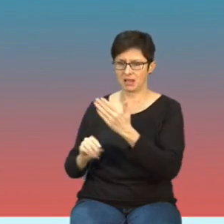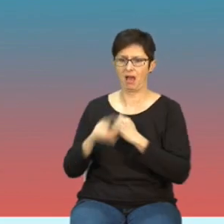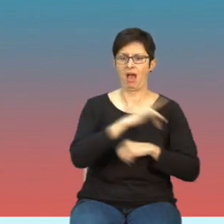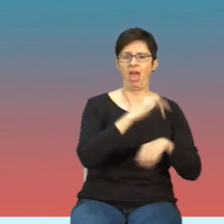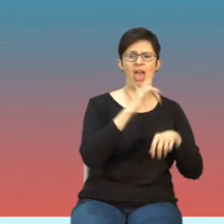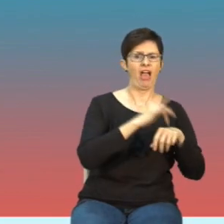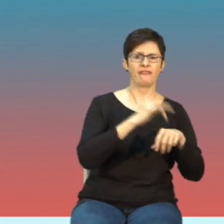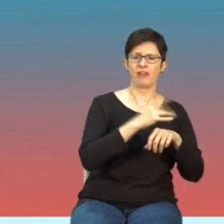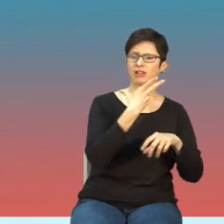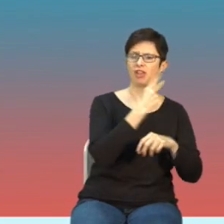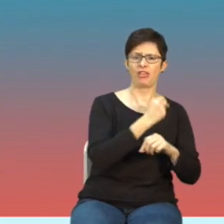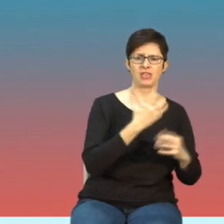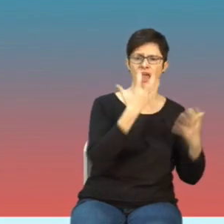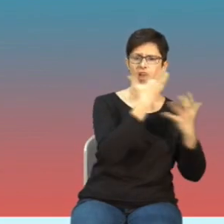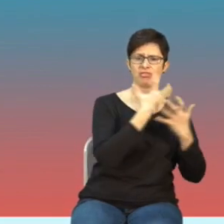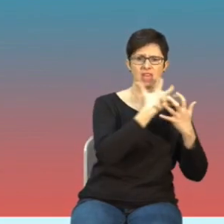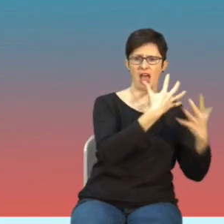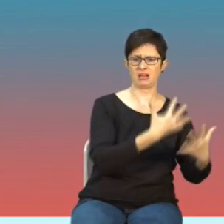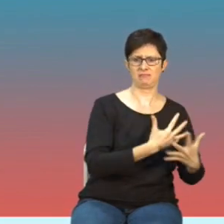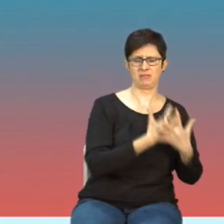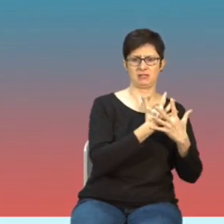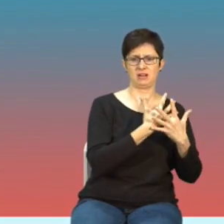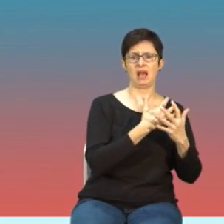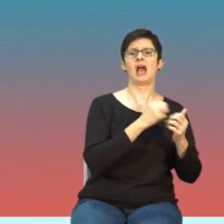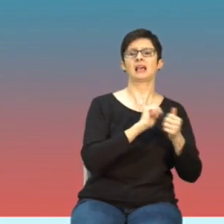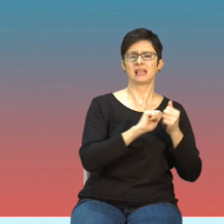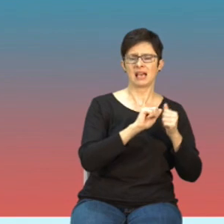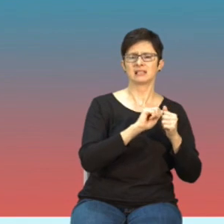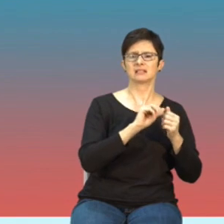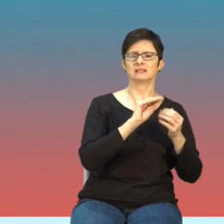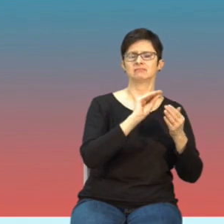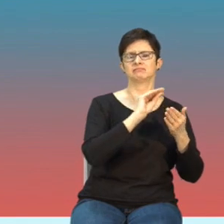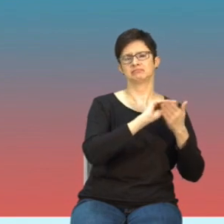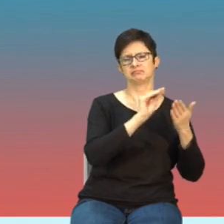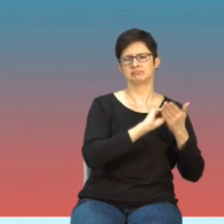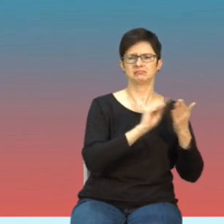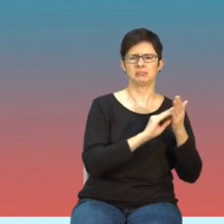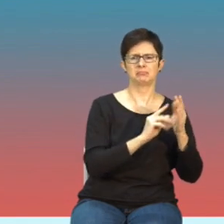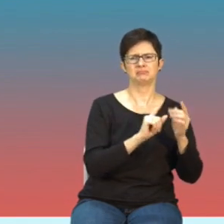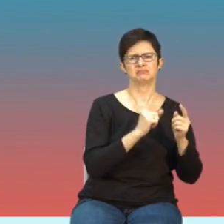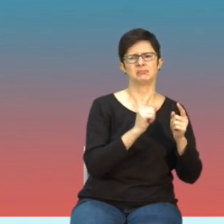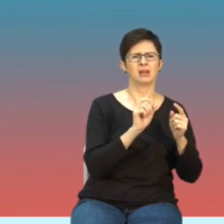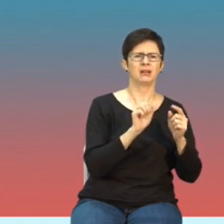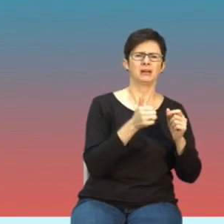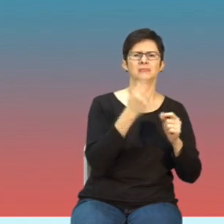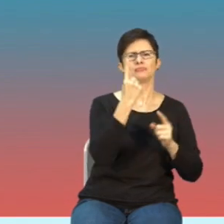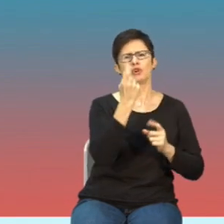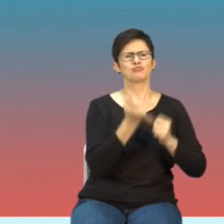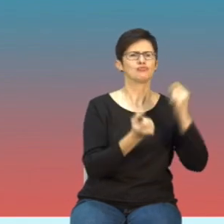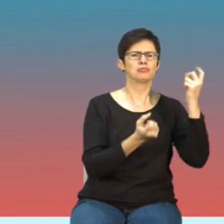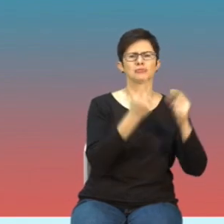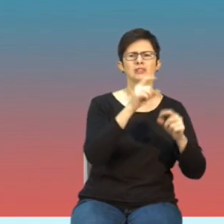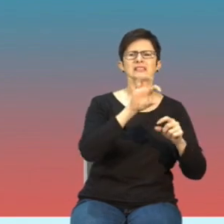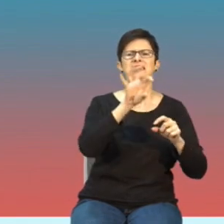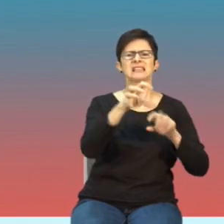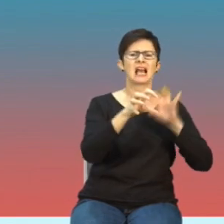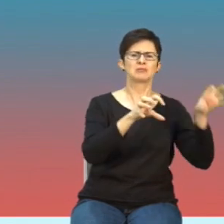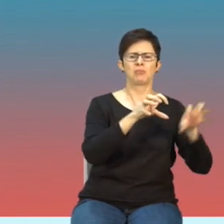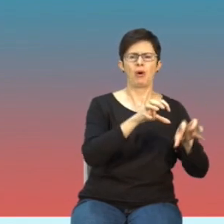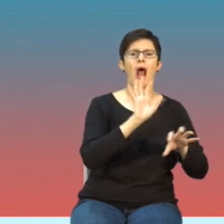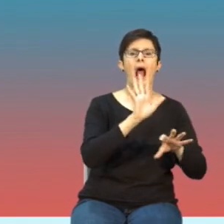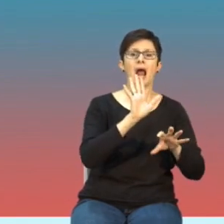nietermiczne są raportowane przez jakieś pojedyncze zespoły nie ma potem